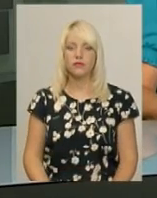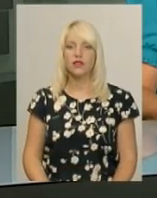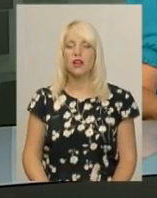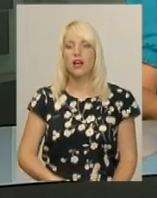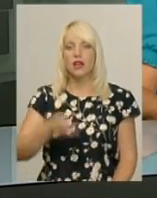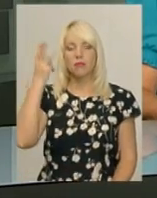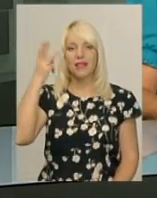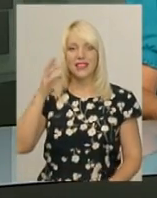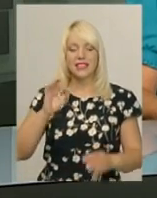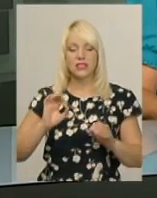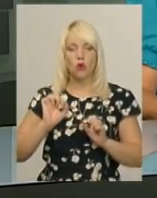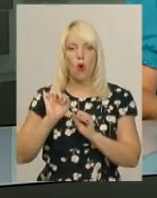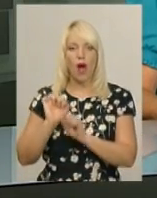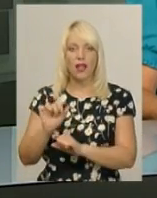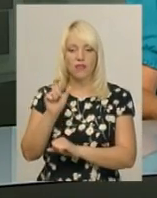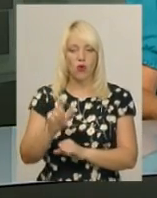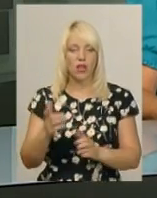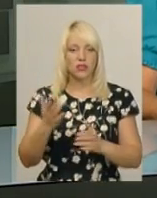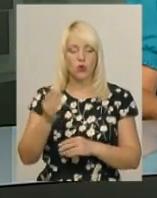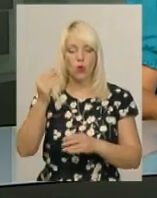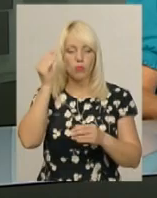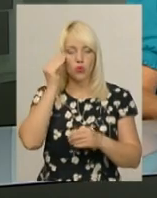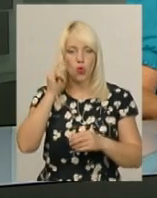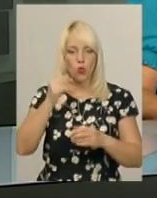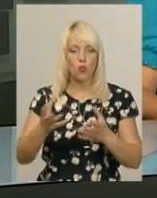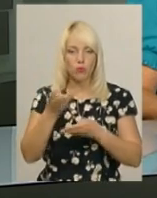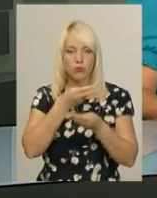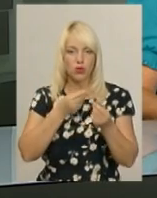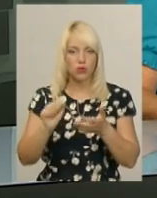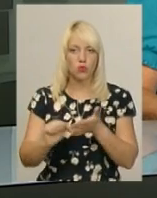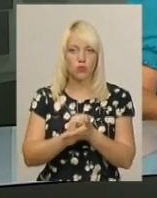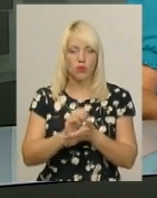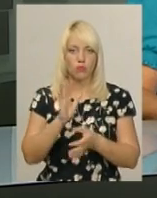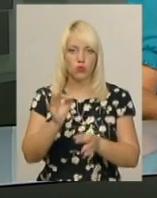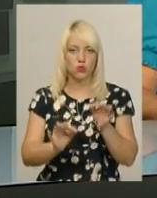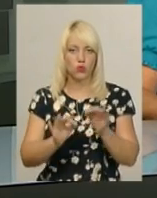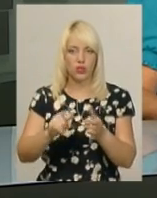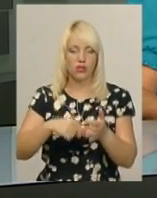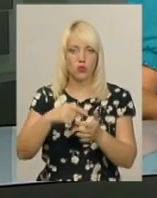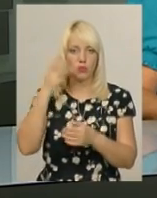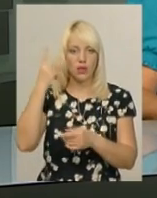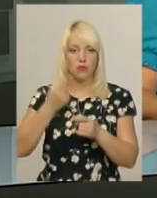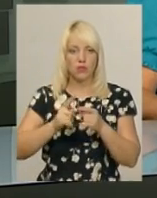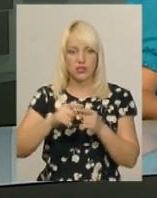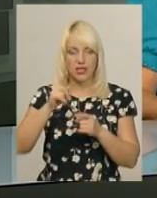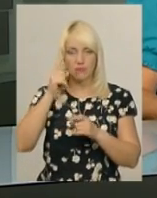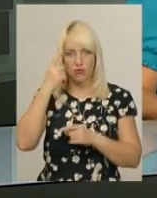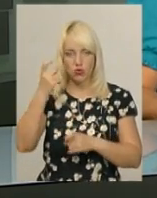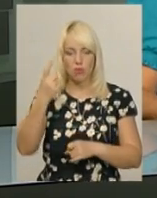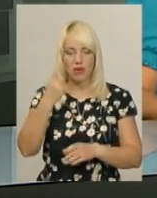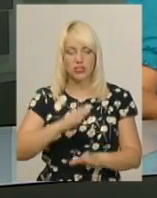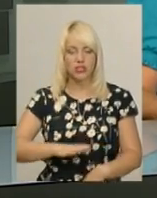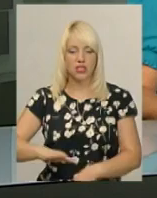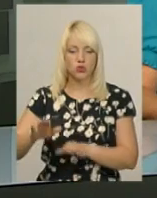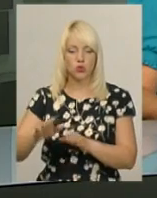Хмельницького адвоката, якого підозрюють у підробці документів, судитимуть у Хмельницькому. Про це повідомив перший заступник керівника Хмельницької